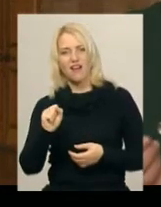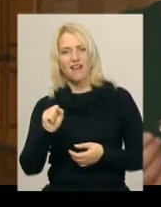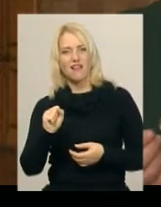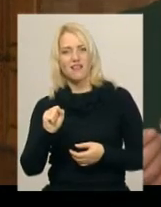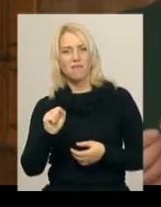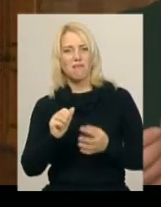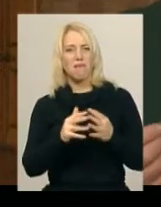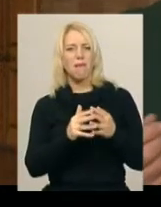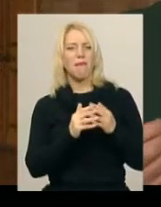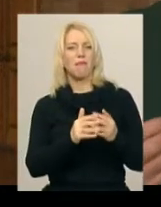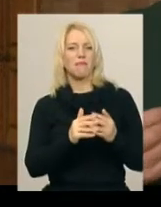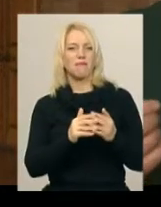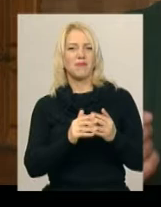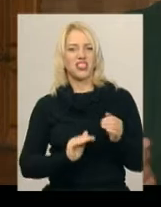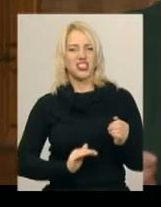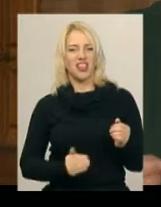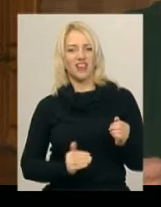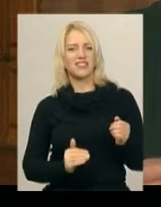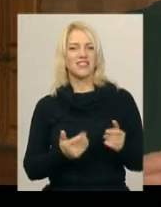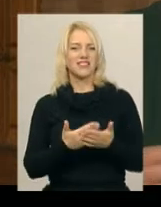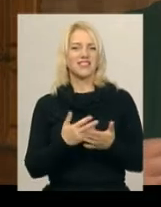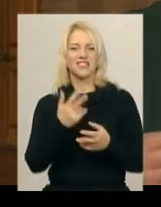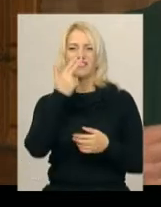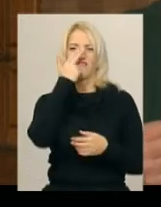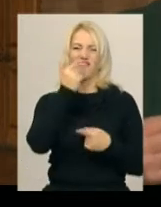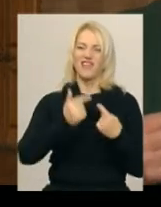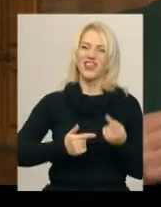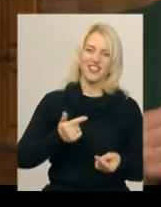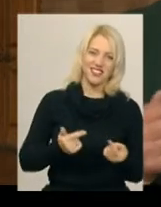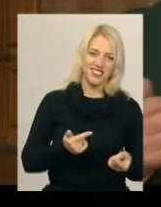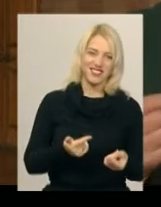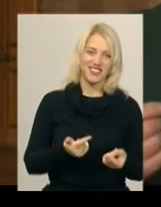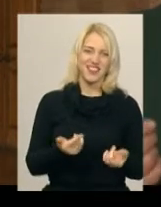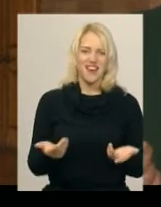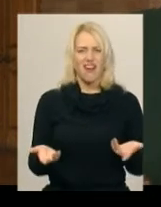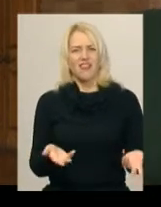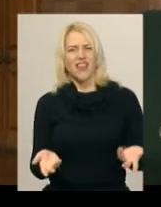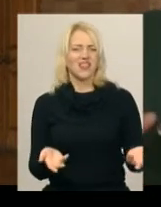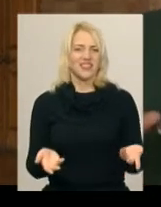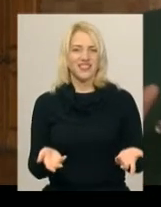звичаї, міщанські якісь